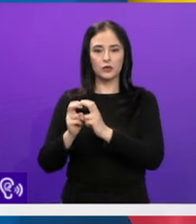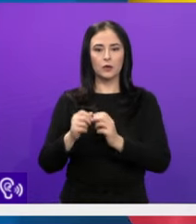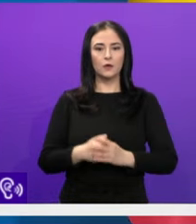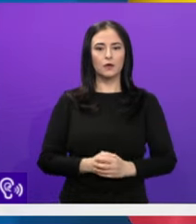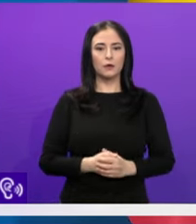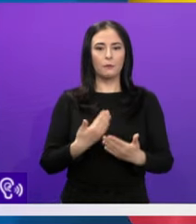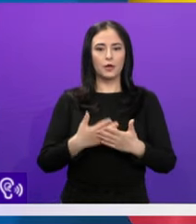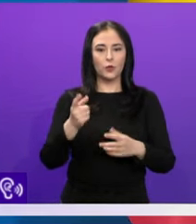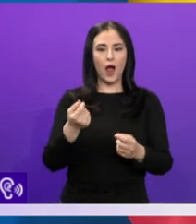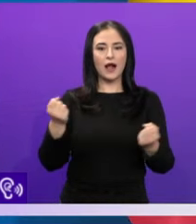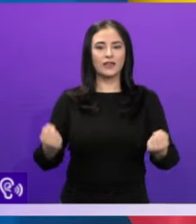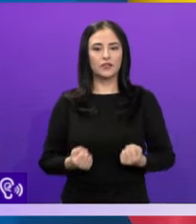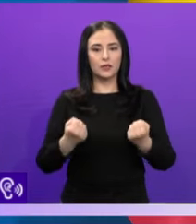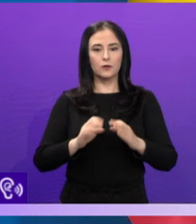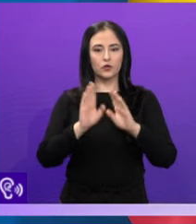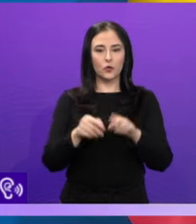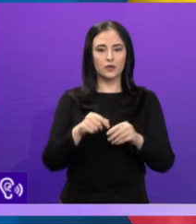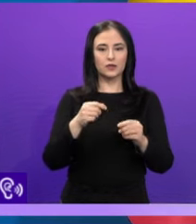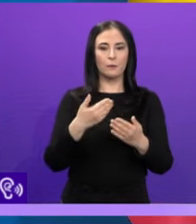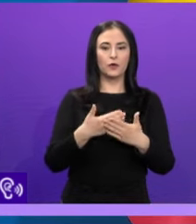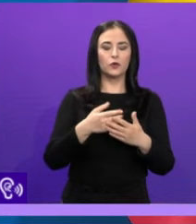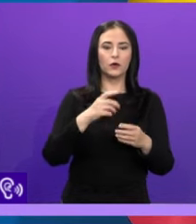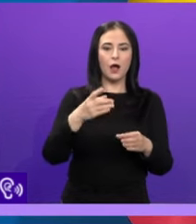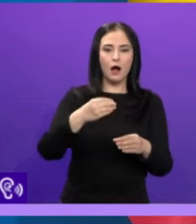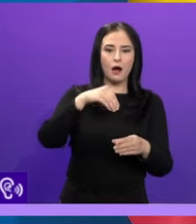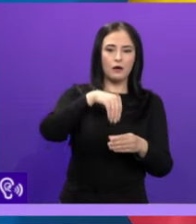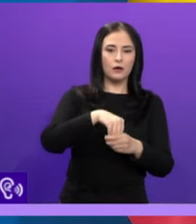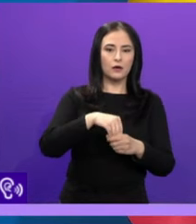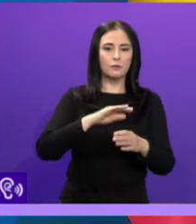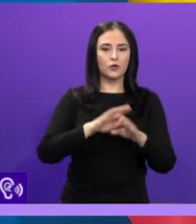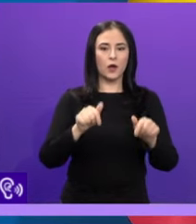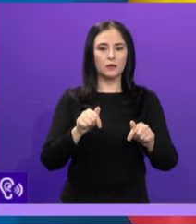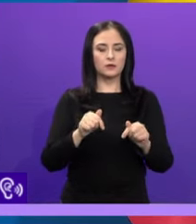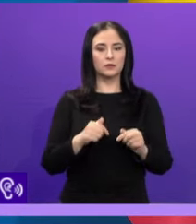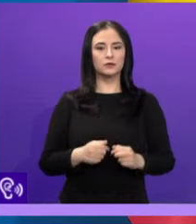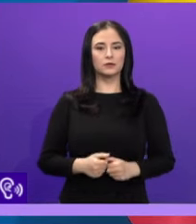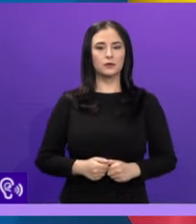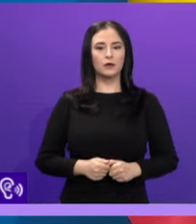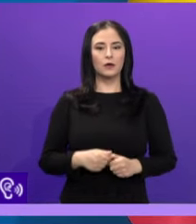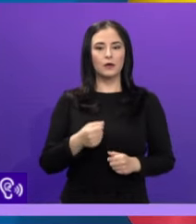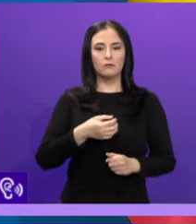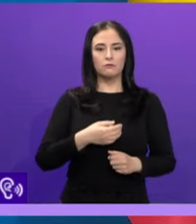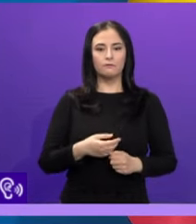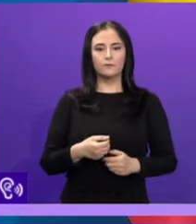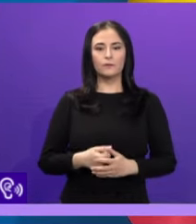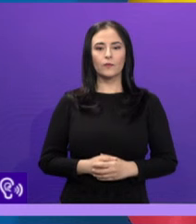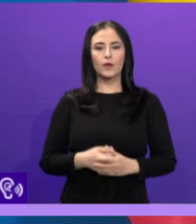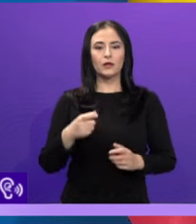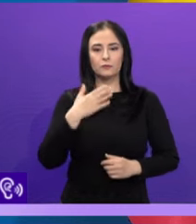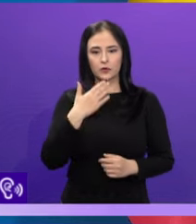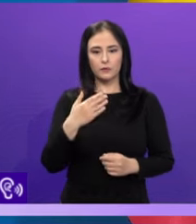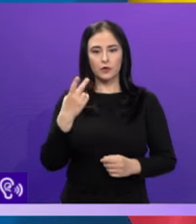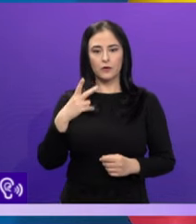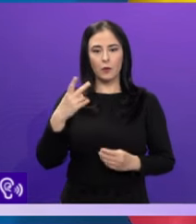pentru achiziția certificatelor de emisii de gaze cu efect de sără în acest stat. În fine, continuăm